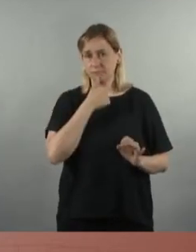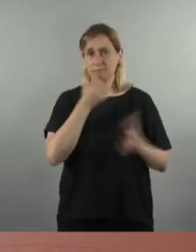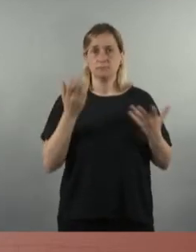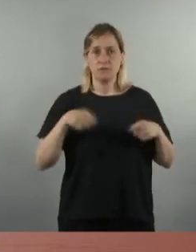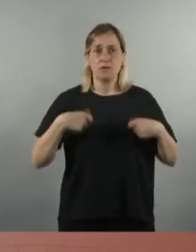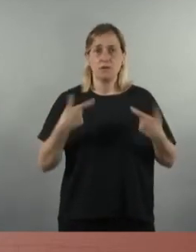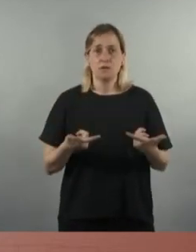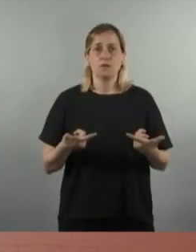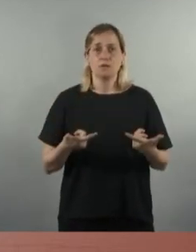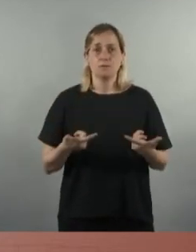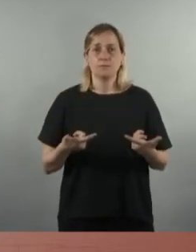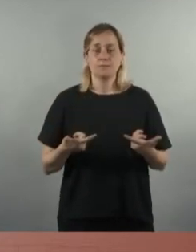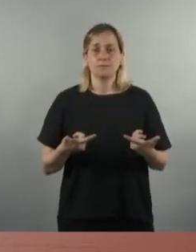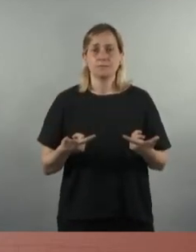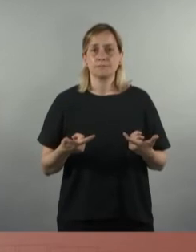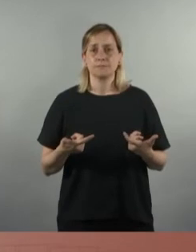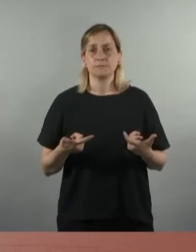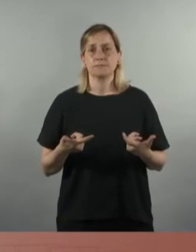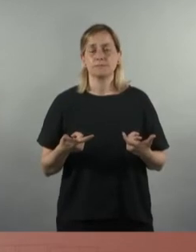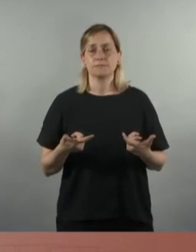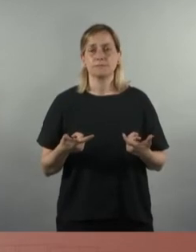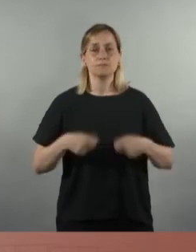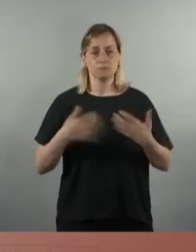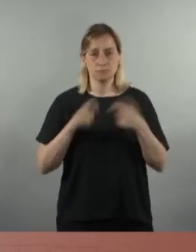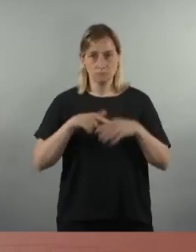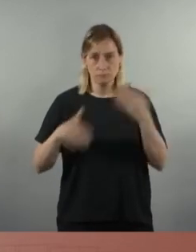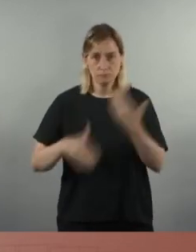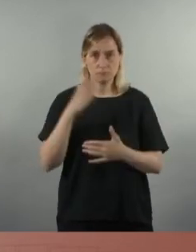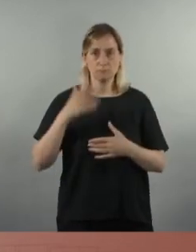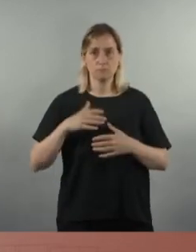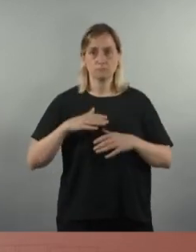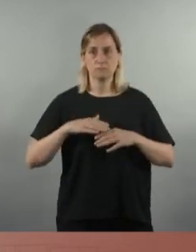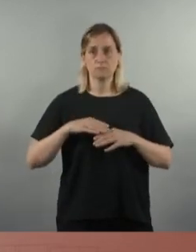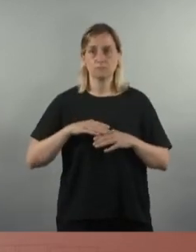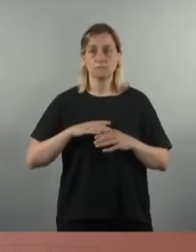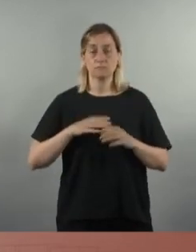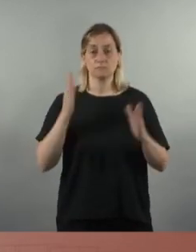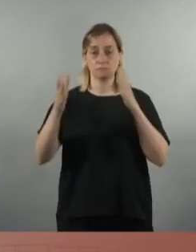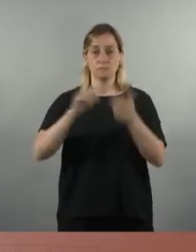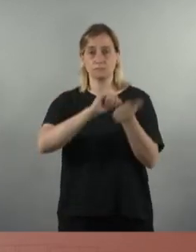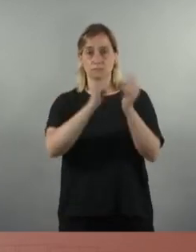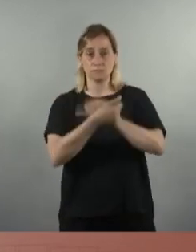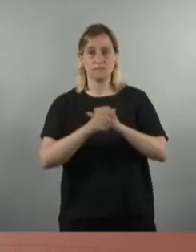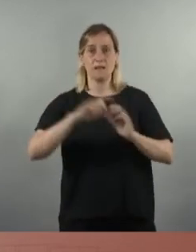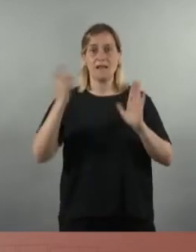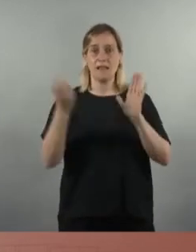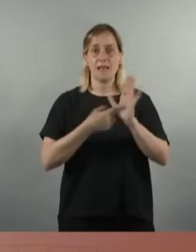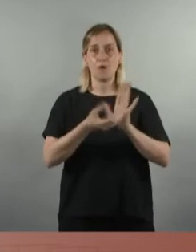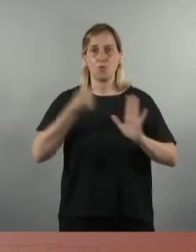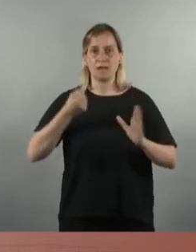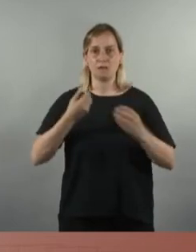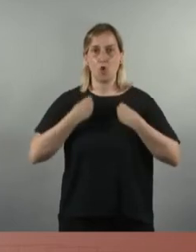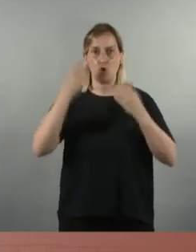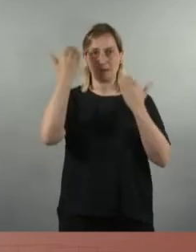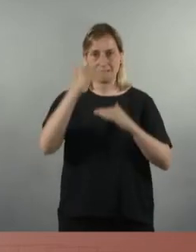donar ja tret de sortida a la disposició transitòria, precisament, d'aquesta llei de contenció de rentes que ara